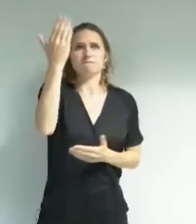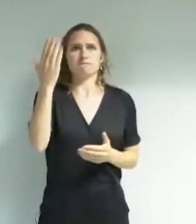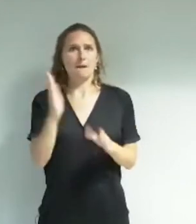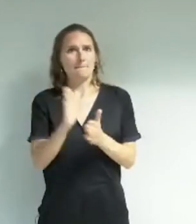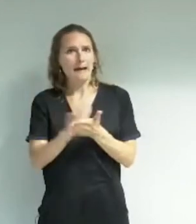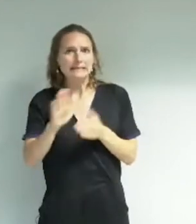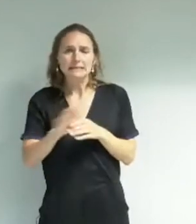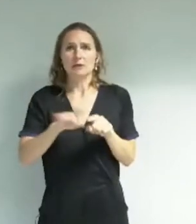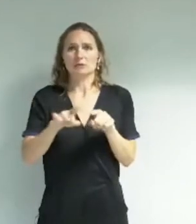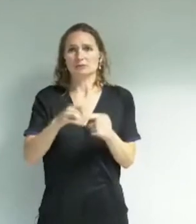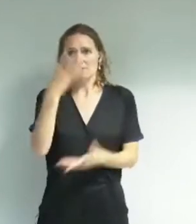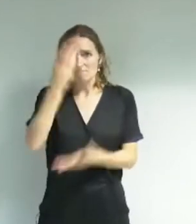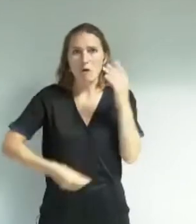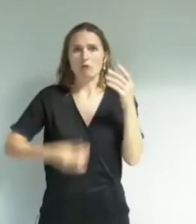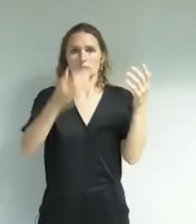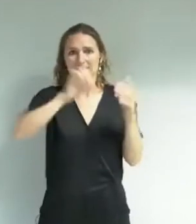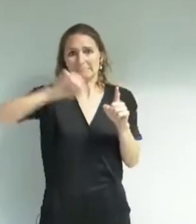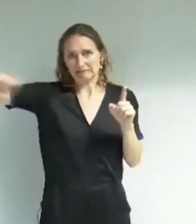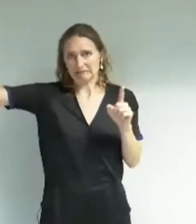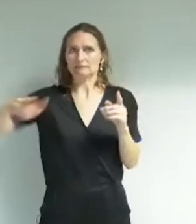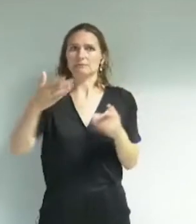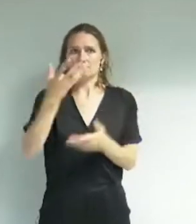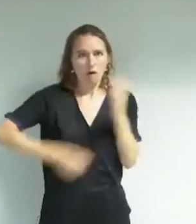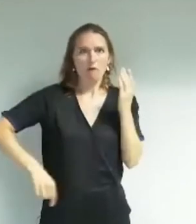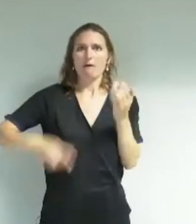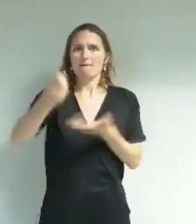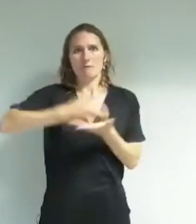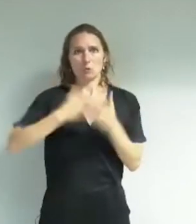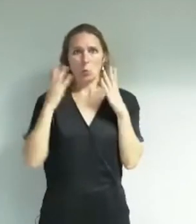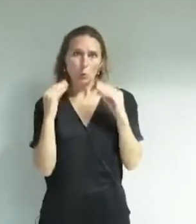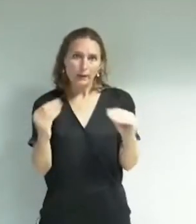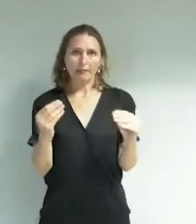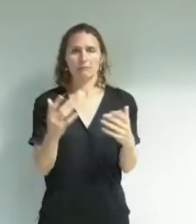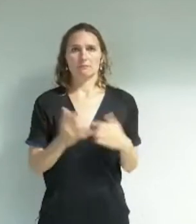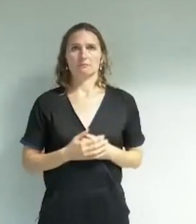pour que nous nous prononcions favorablement sur cette délibération. Je vous remercie, M. le maire.